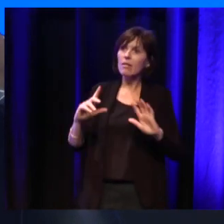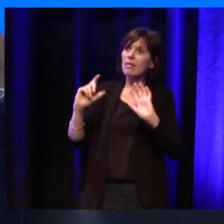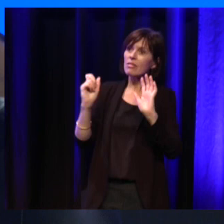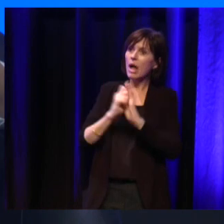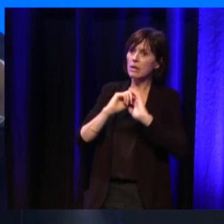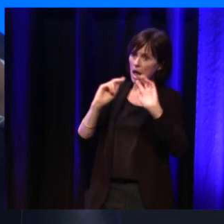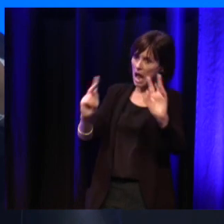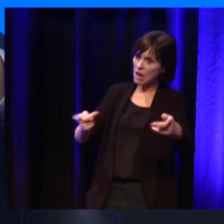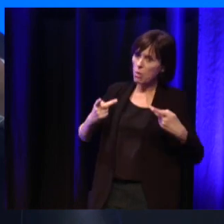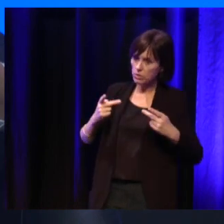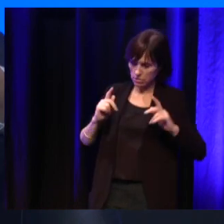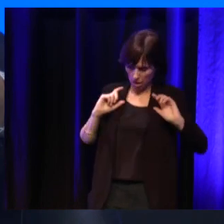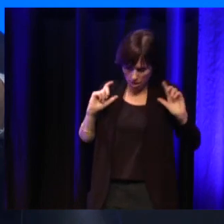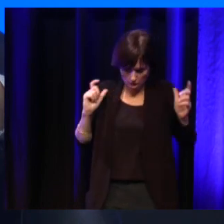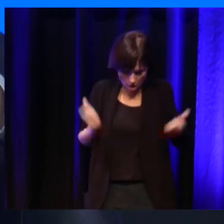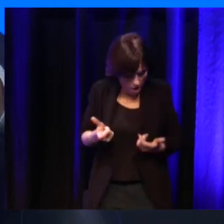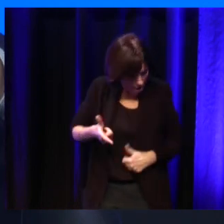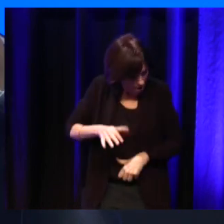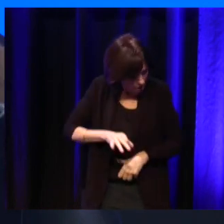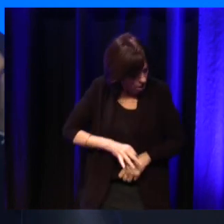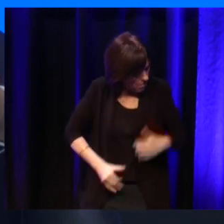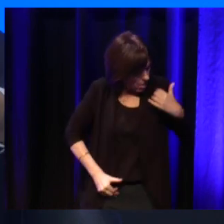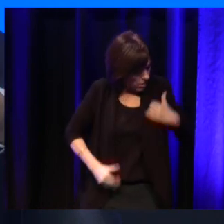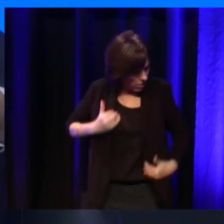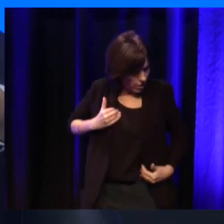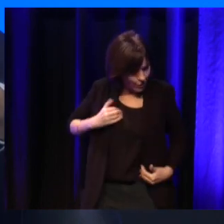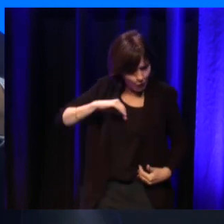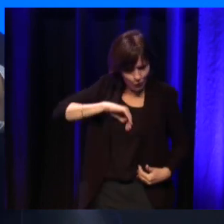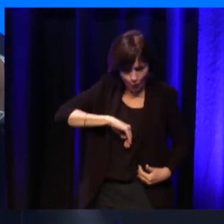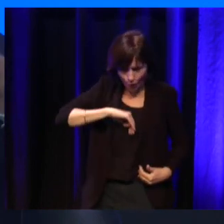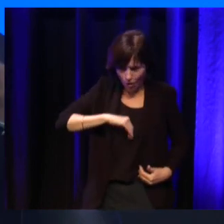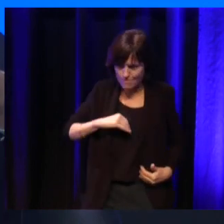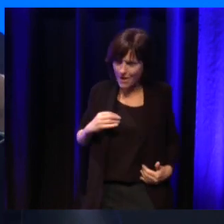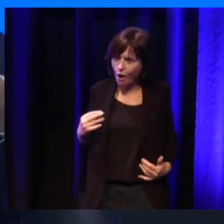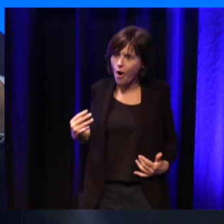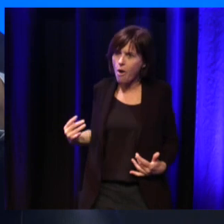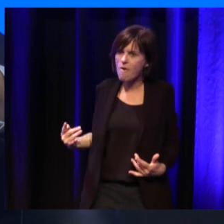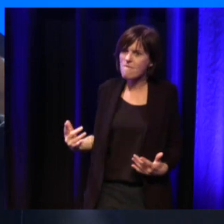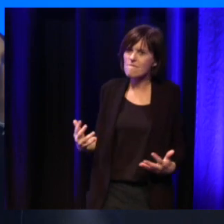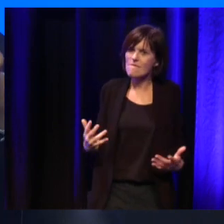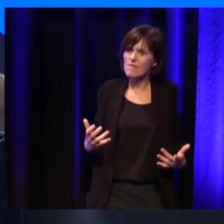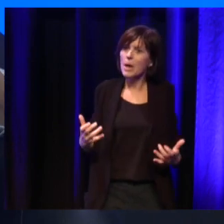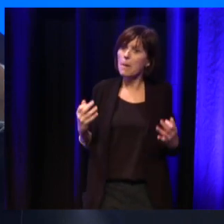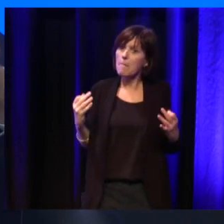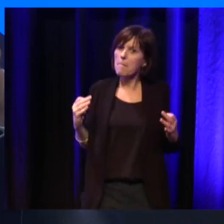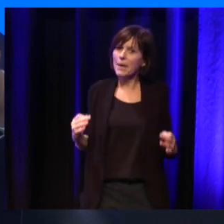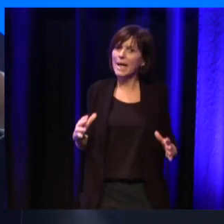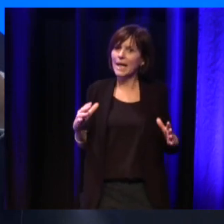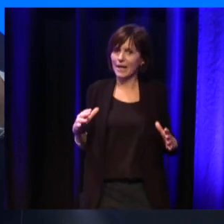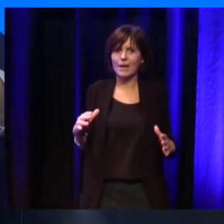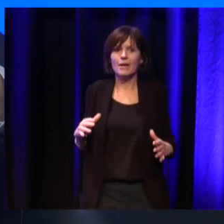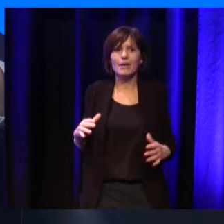où vous prenez la conscience de votre handicap. C'est une forme d'impatience et notamment chez les patients parkinsoniens que je connais.